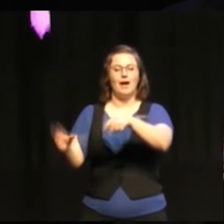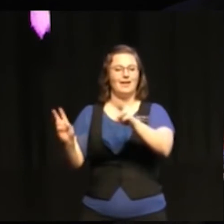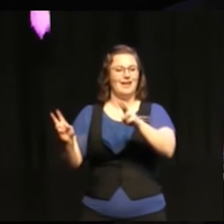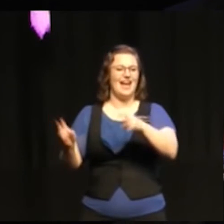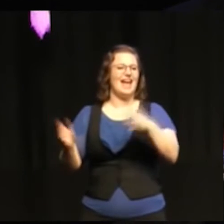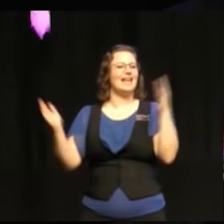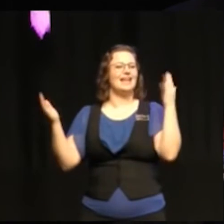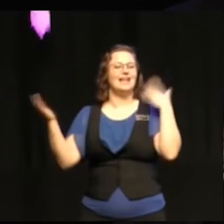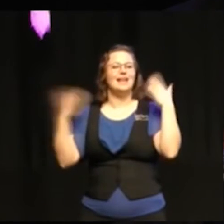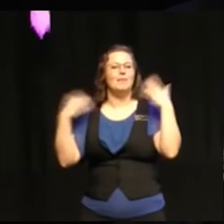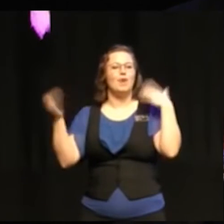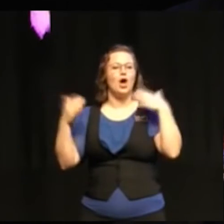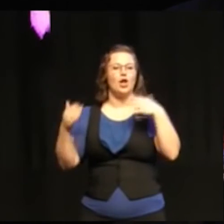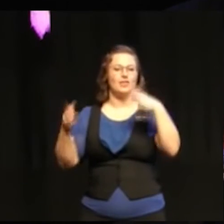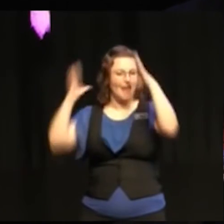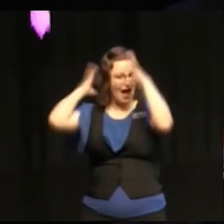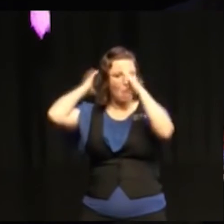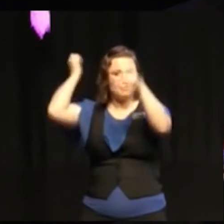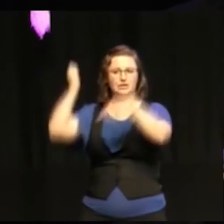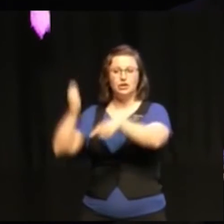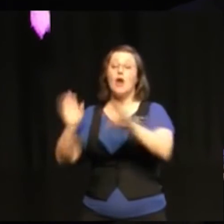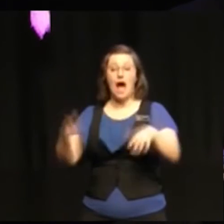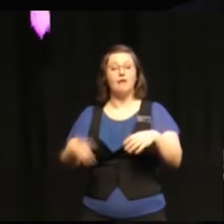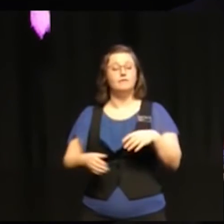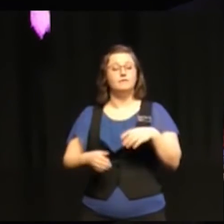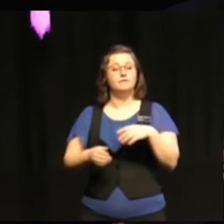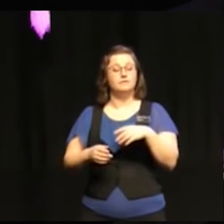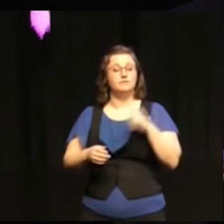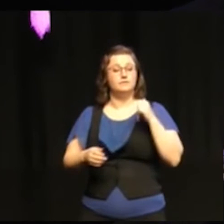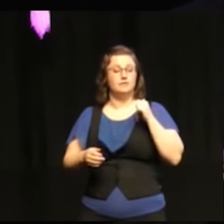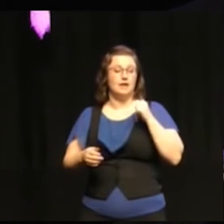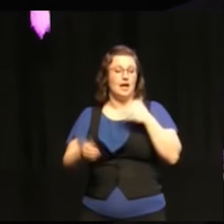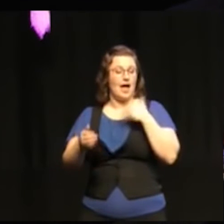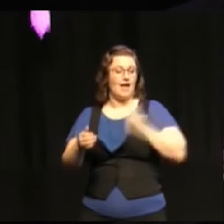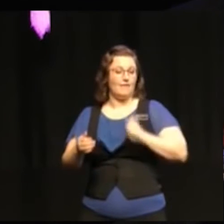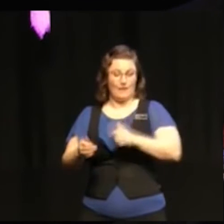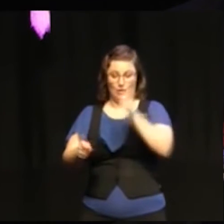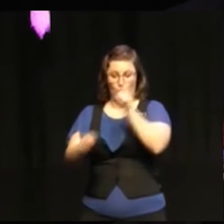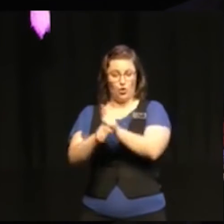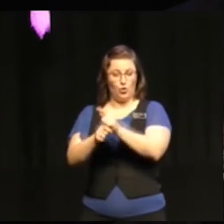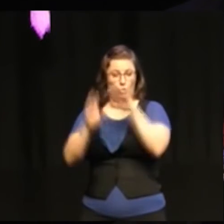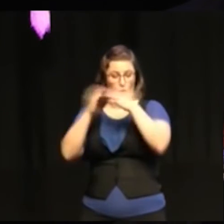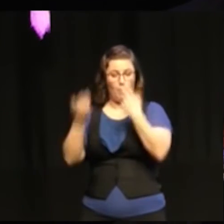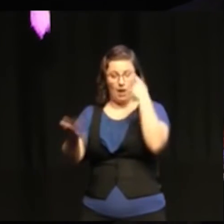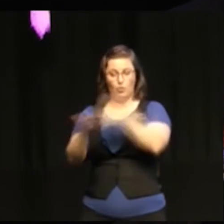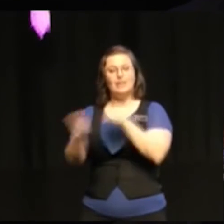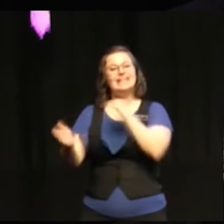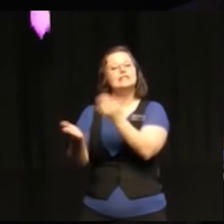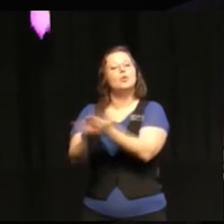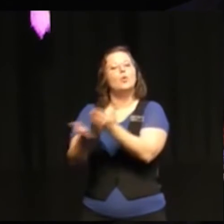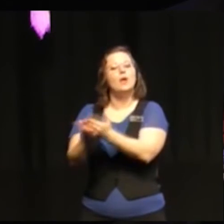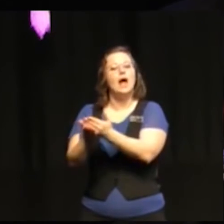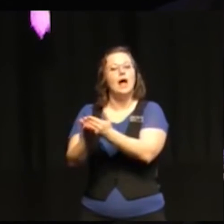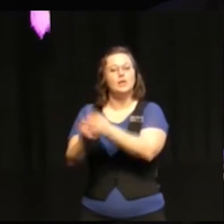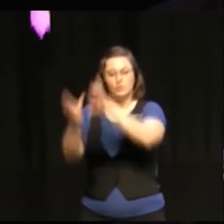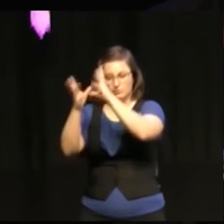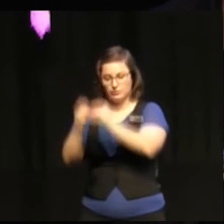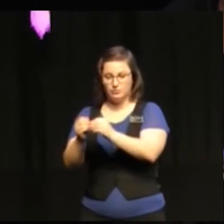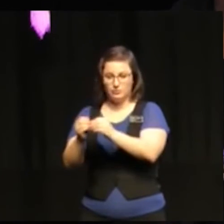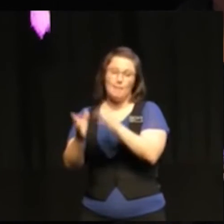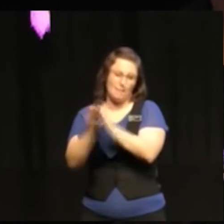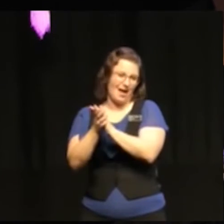klimatambassadörer och de har fått jobba med de här sjutton globala målen i skolan och tagit fram då tillsammans med sina